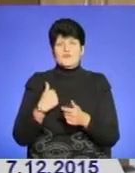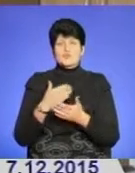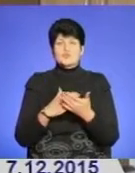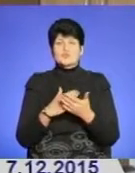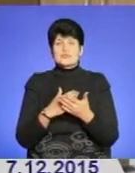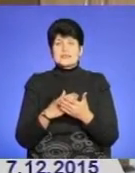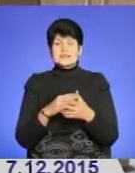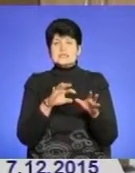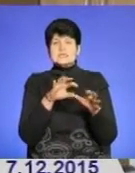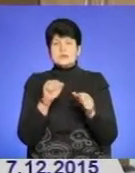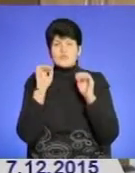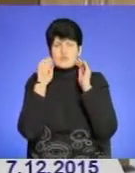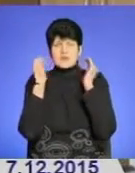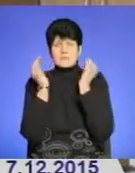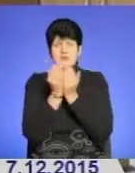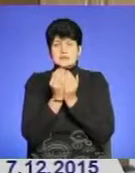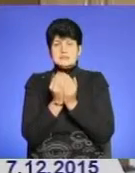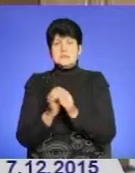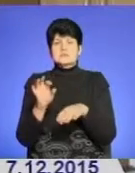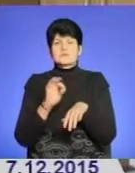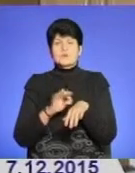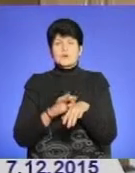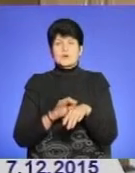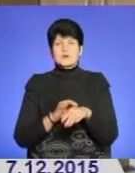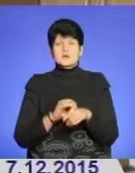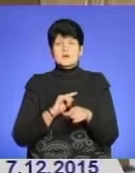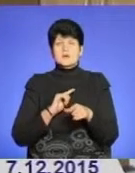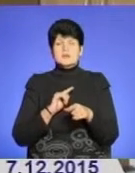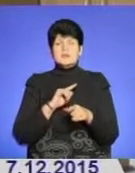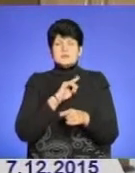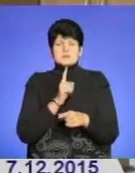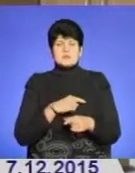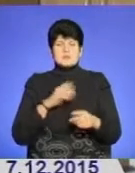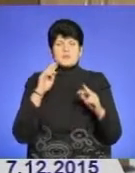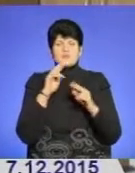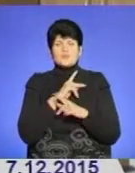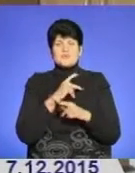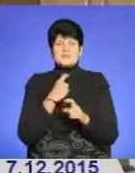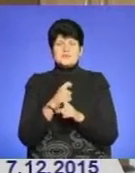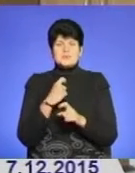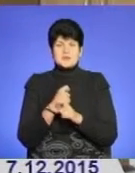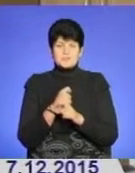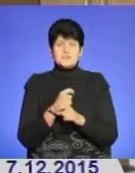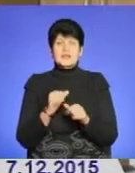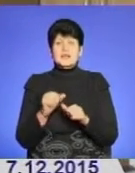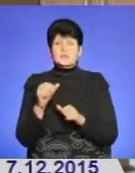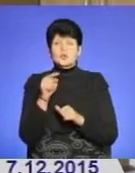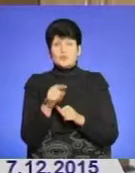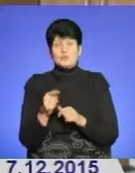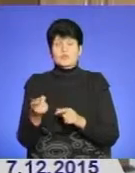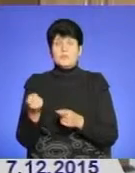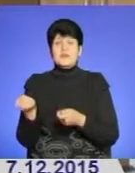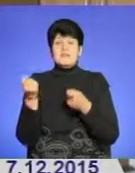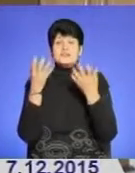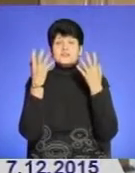госпіталізовано в реанімаційне відділення з діагнозом гостре утруєння метиловим спиртом. Крім цього, до них поступили